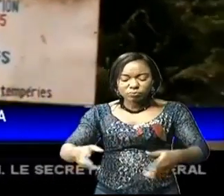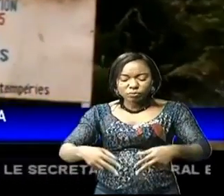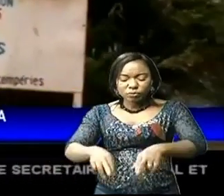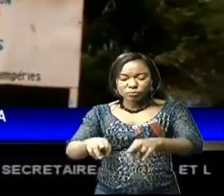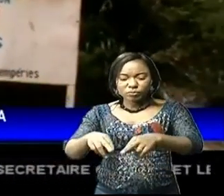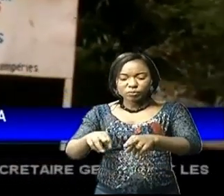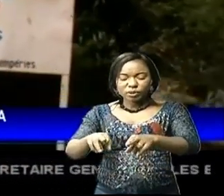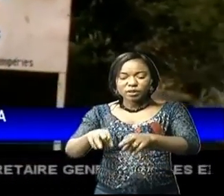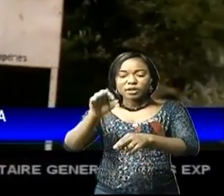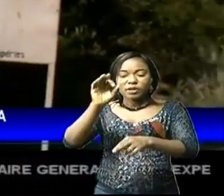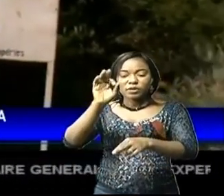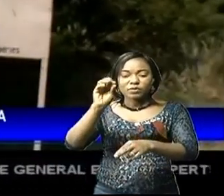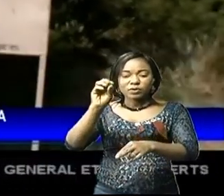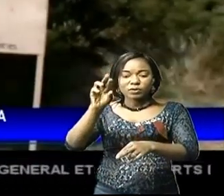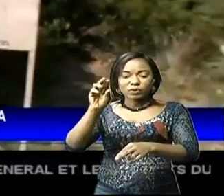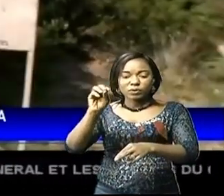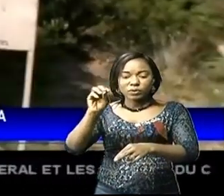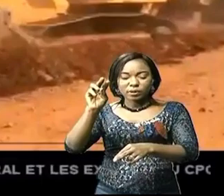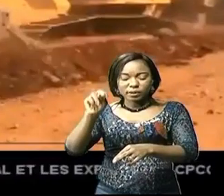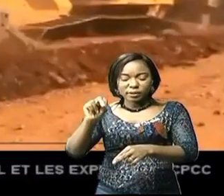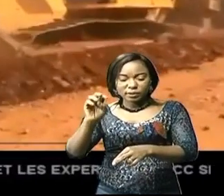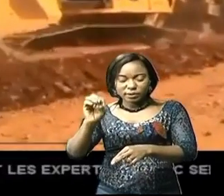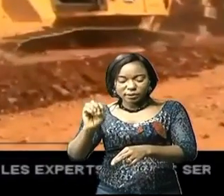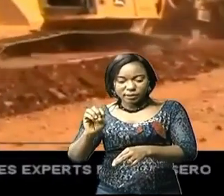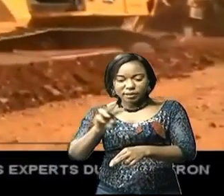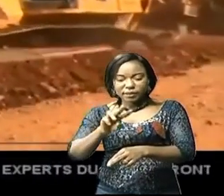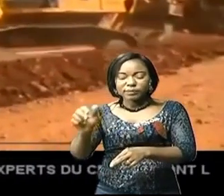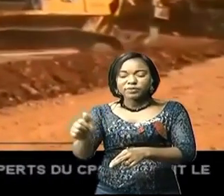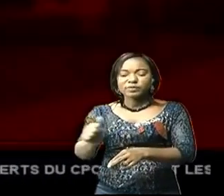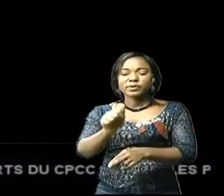dans son programme d'entretien routier faunaire 2021.